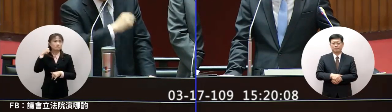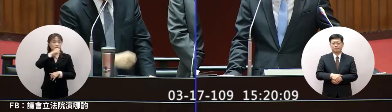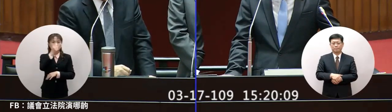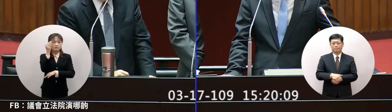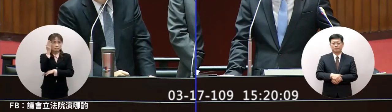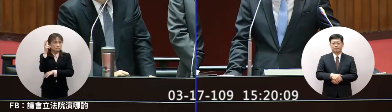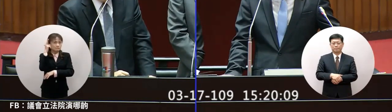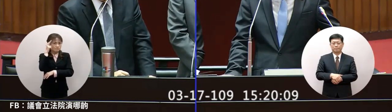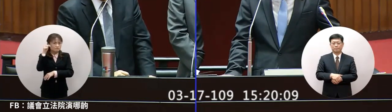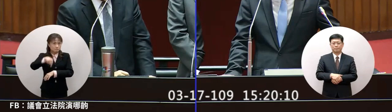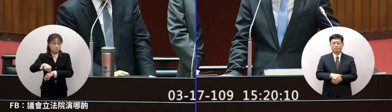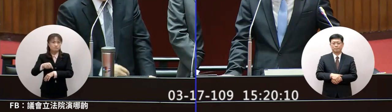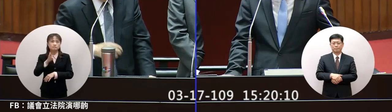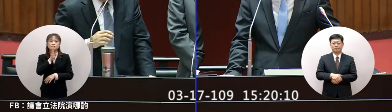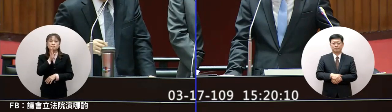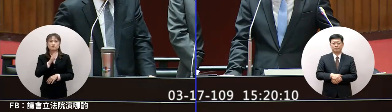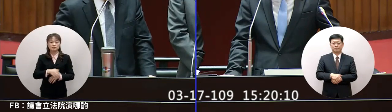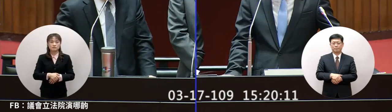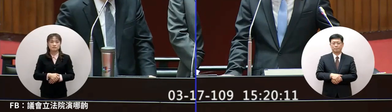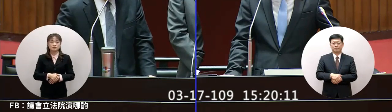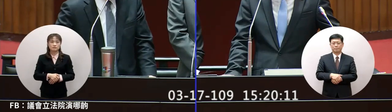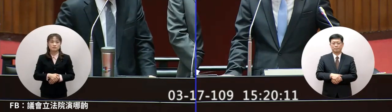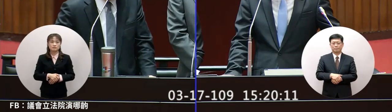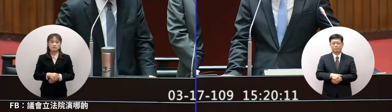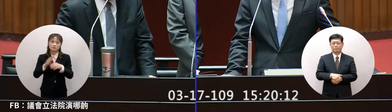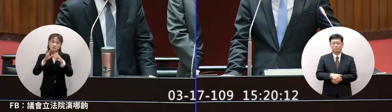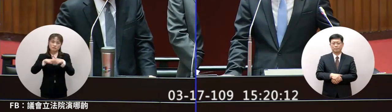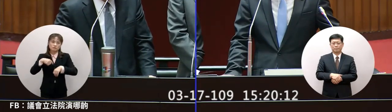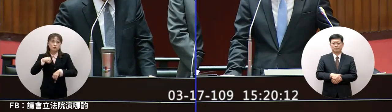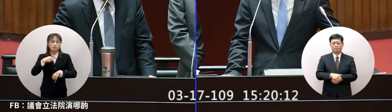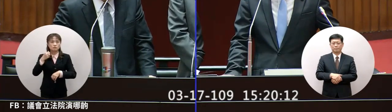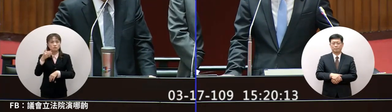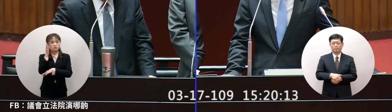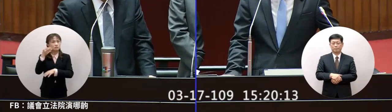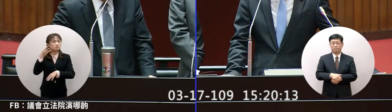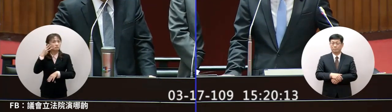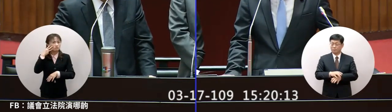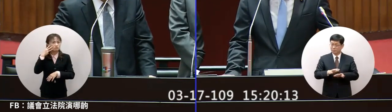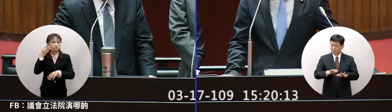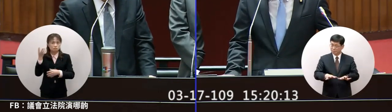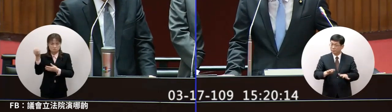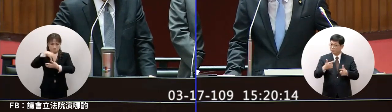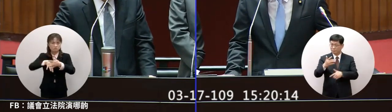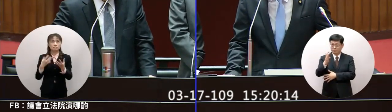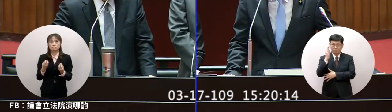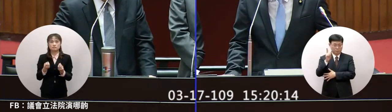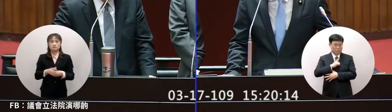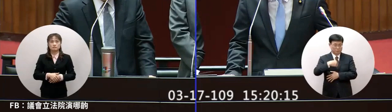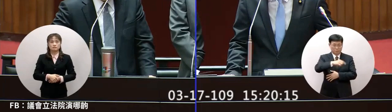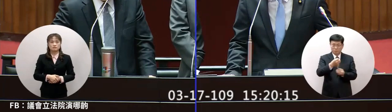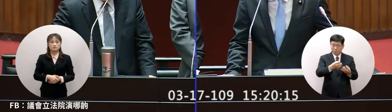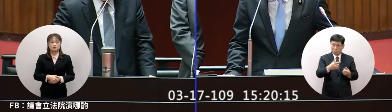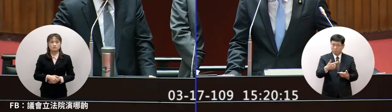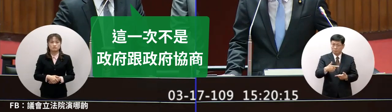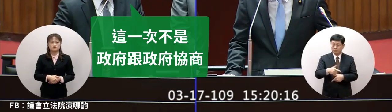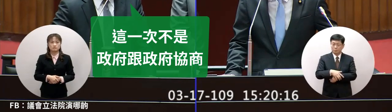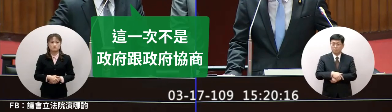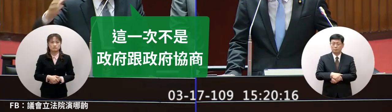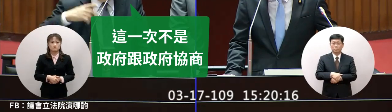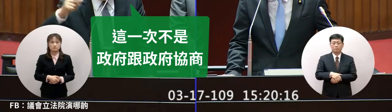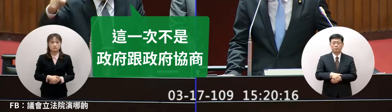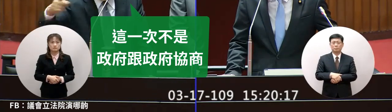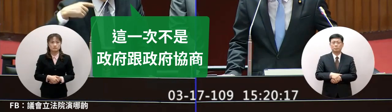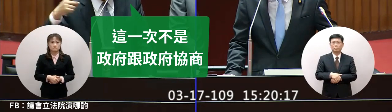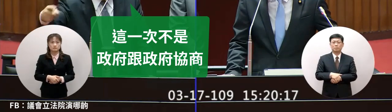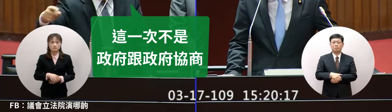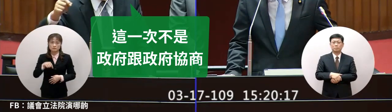再最堅持的點所以我們反而沒有那麼多的政治所以不是政府協商這一次